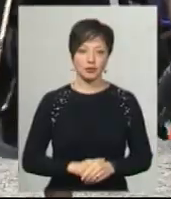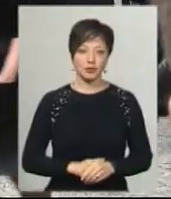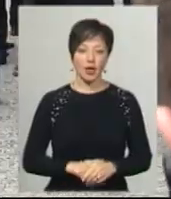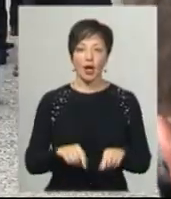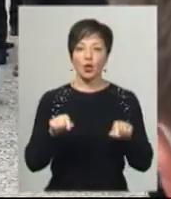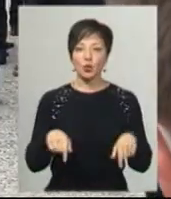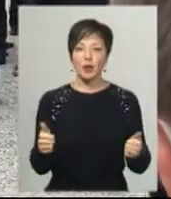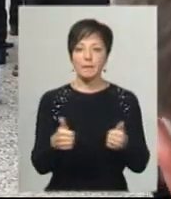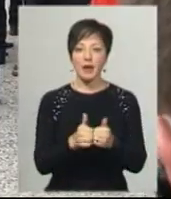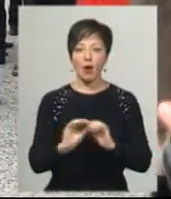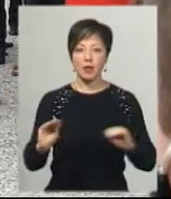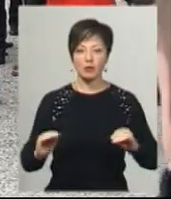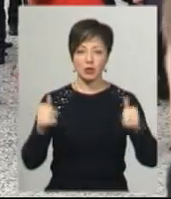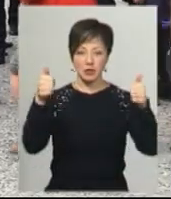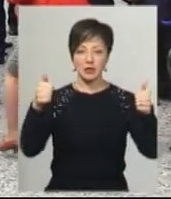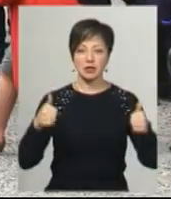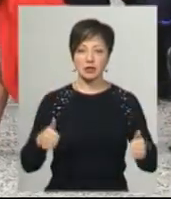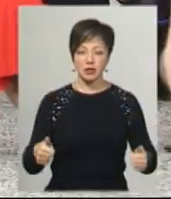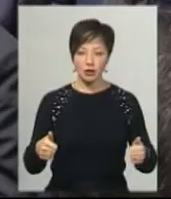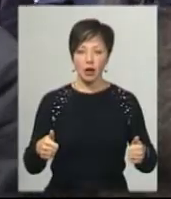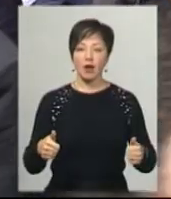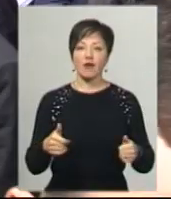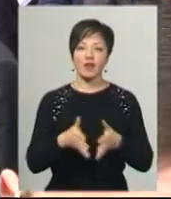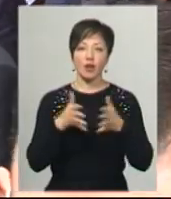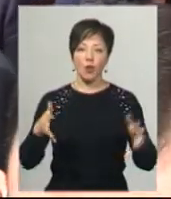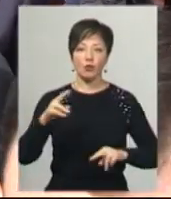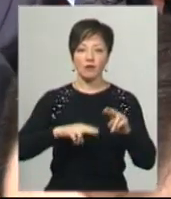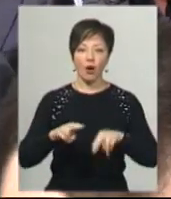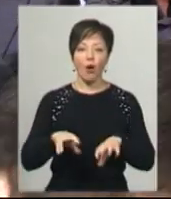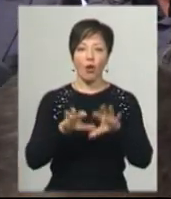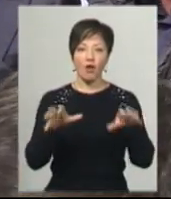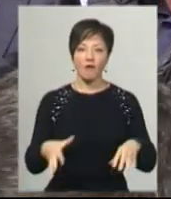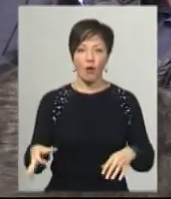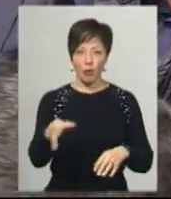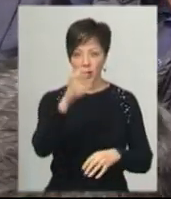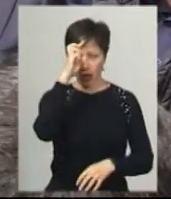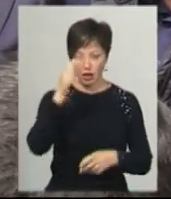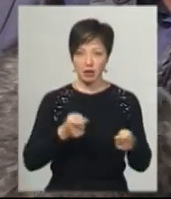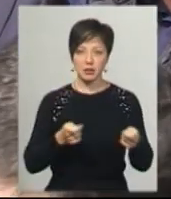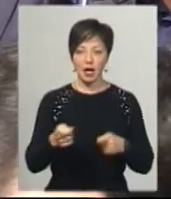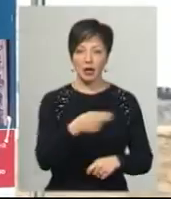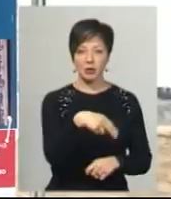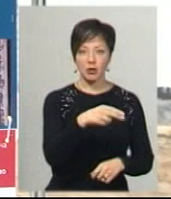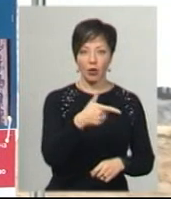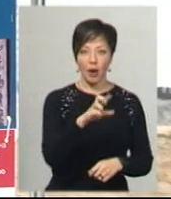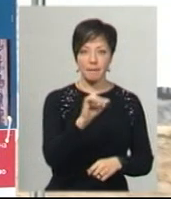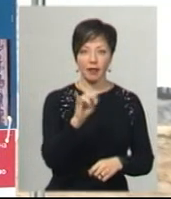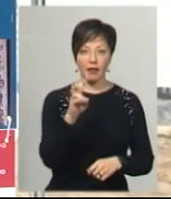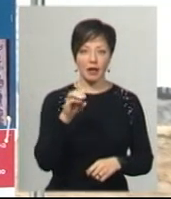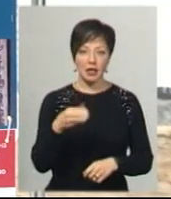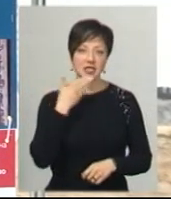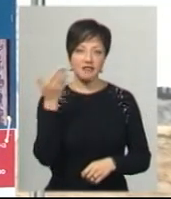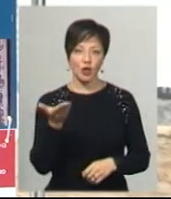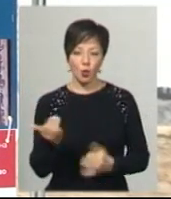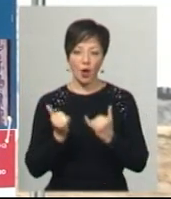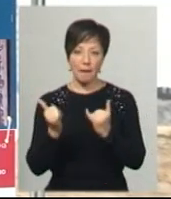Тут біля облаштованого стенду із об'єктами проєкту «Великого будівництва» голова Хмельницької облдержадміністрації Дмитро Габінет звітує президенту про